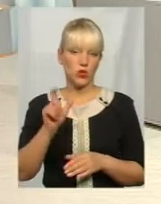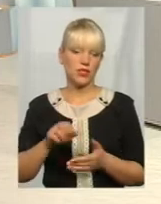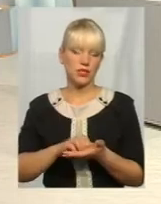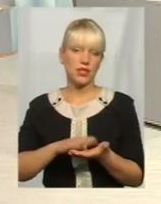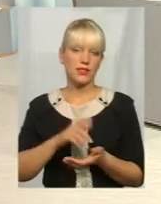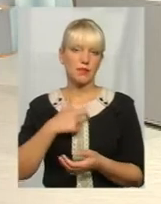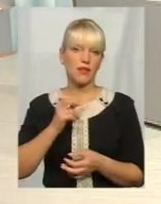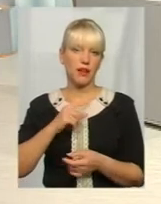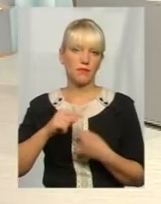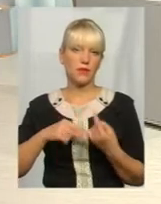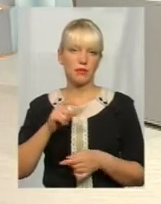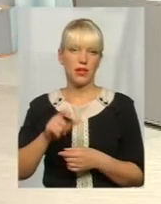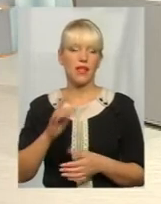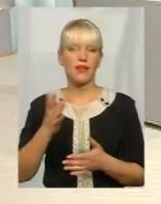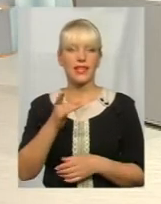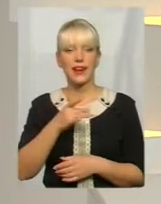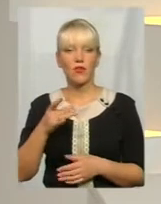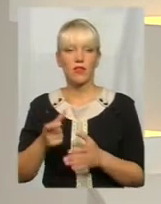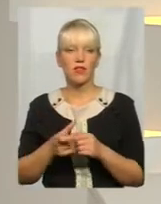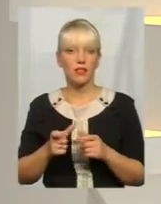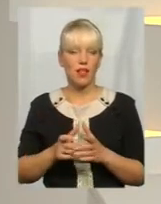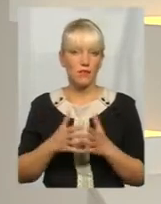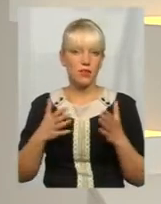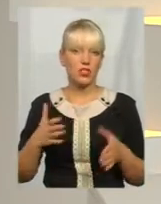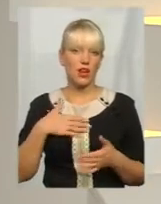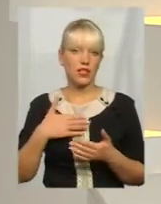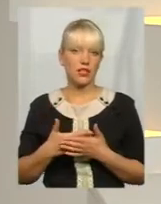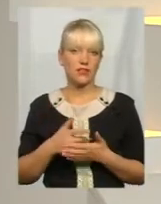А які райони більш активніші у відкритті власних справ?